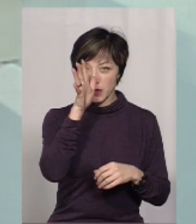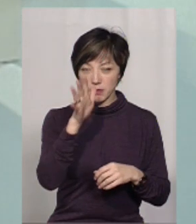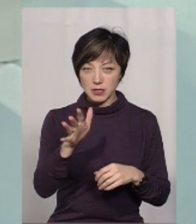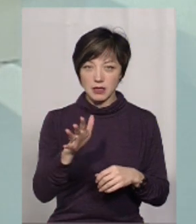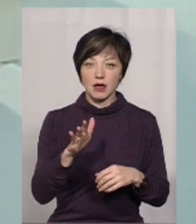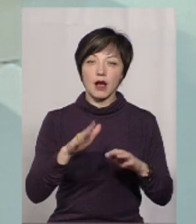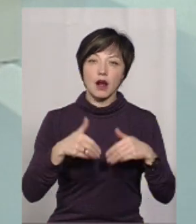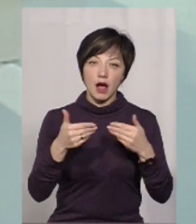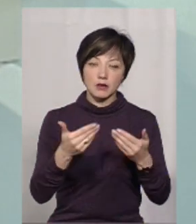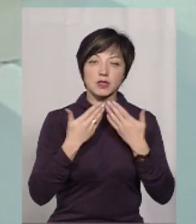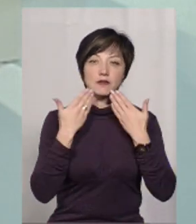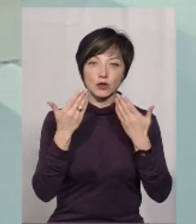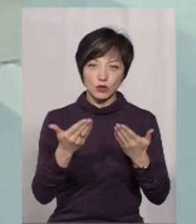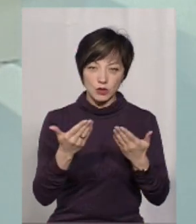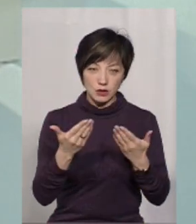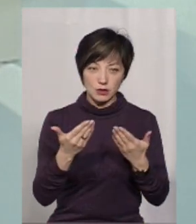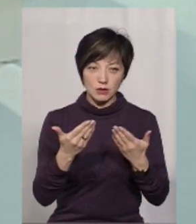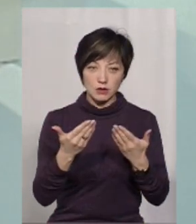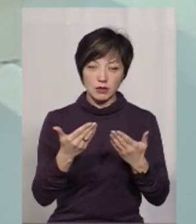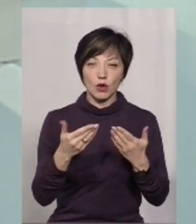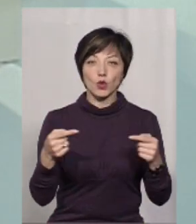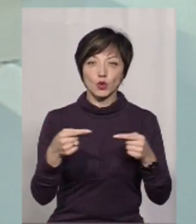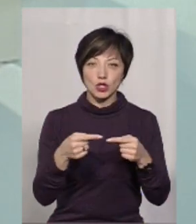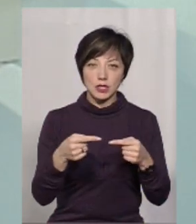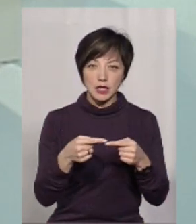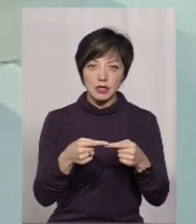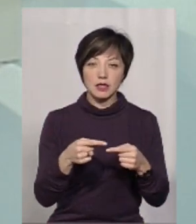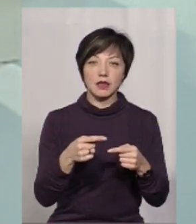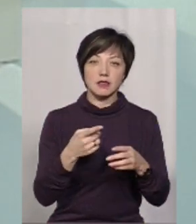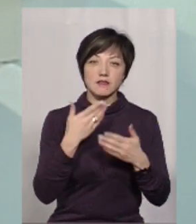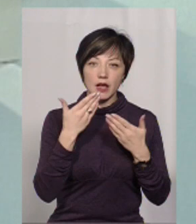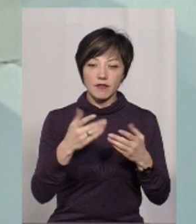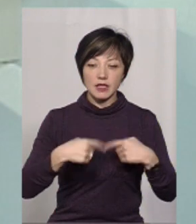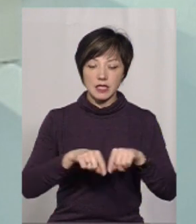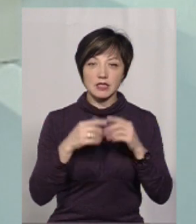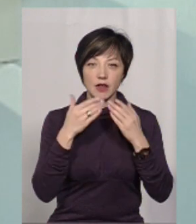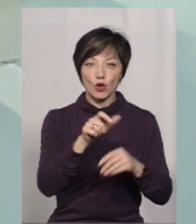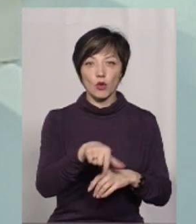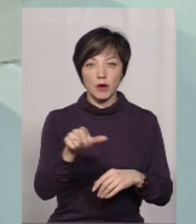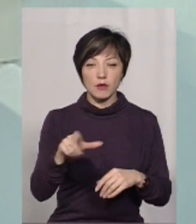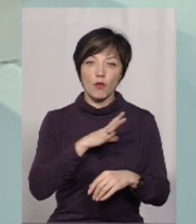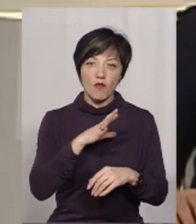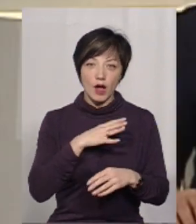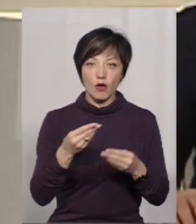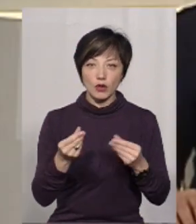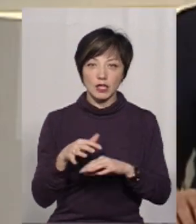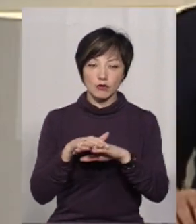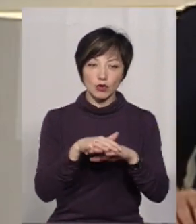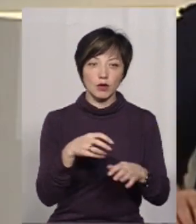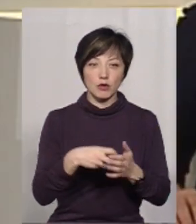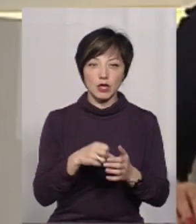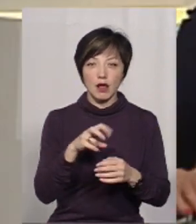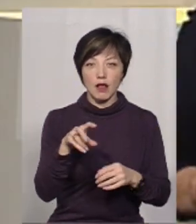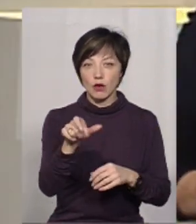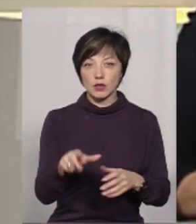місяців. Радимо вам уточнити долю свого звернення у відділенні звернень громадян. Буває, що кошти надходять на